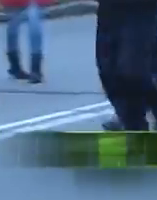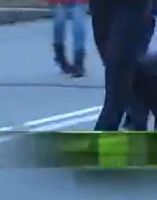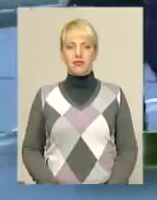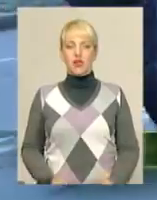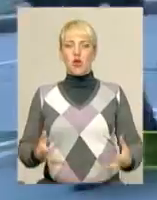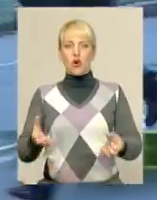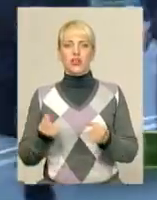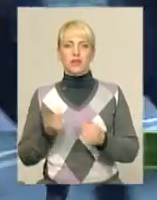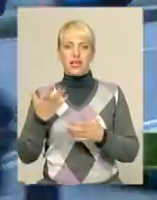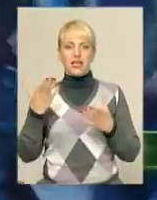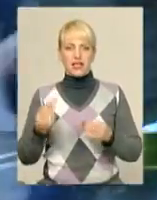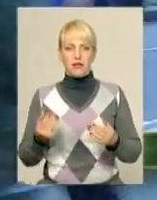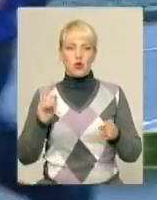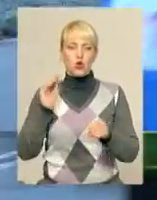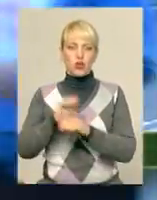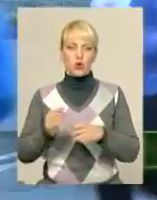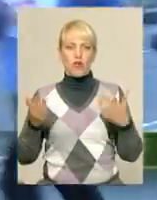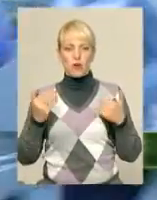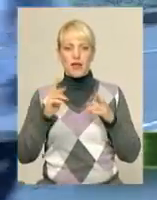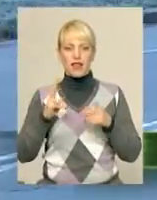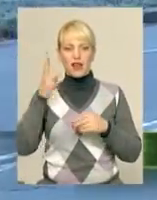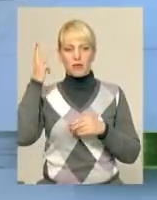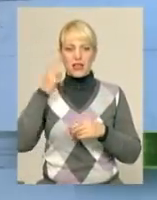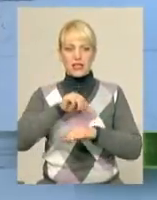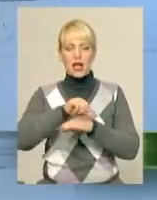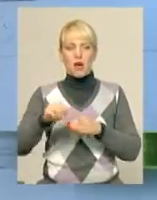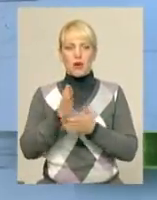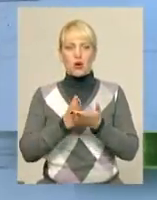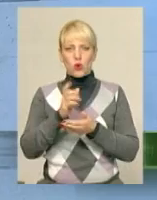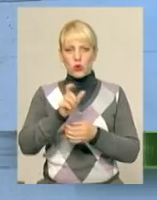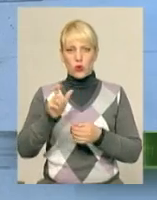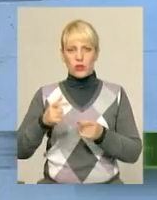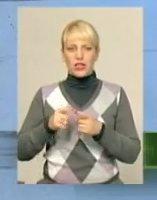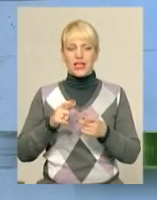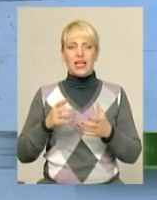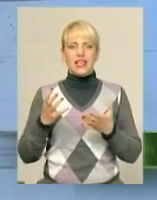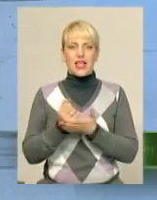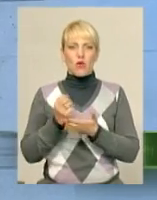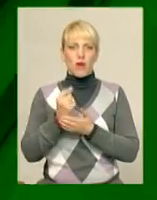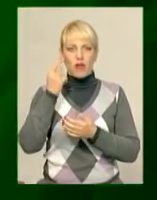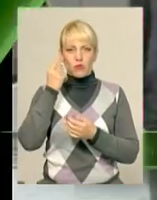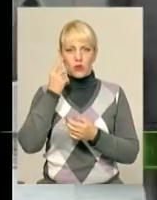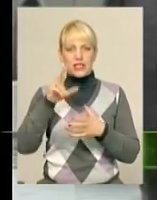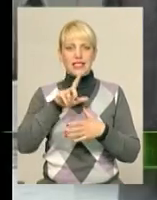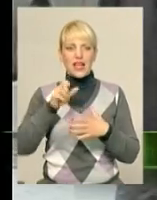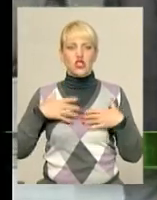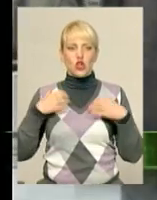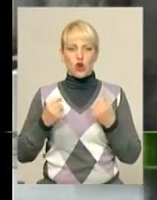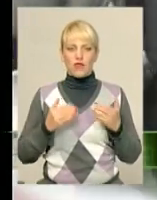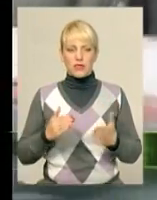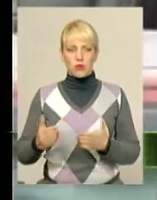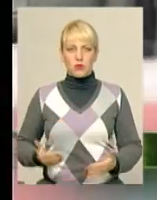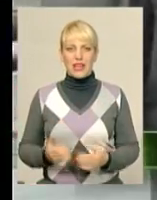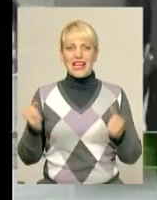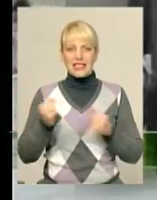Отримати кілька днів додаткової відпустки або як хмельницькі прикордонники заробляють бонуси за здоровий спосіб життя. Зима близько.